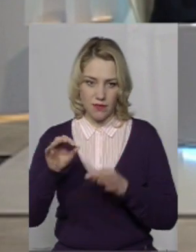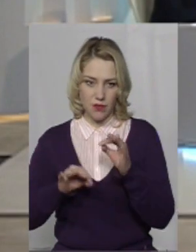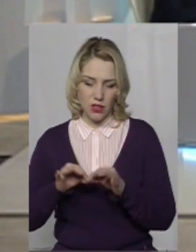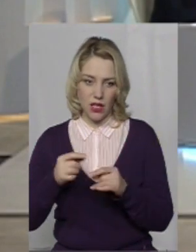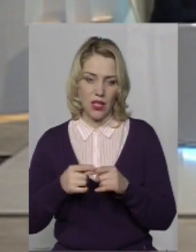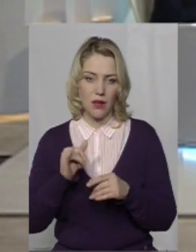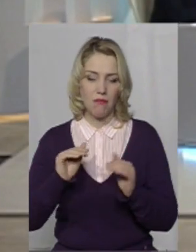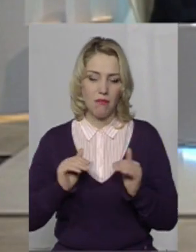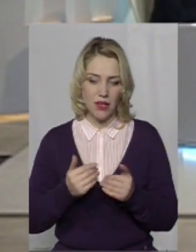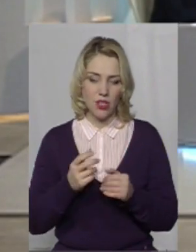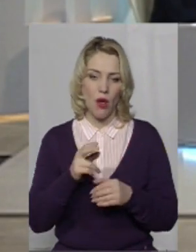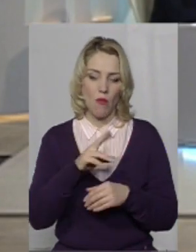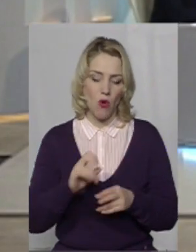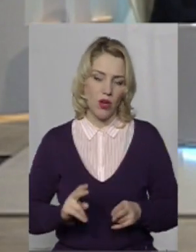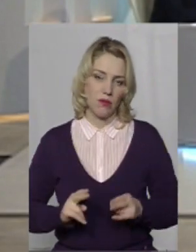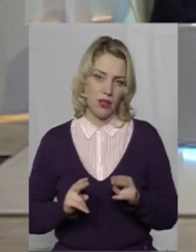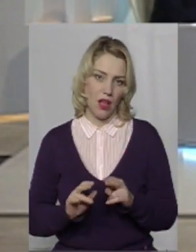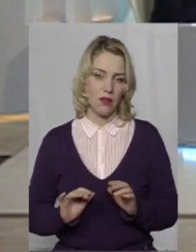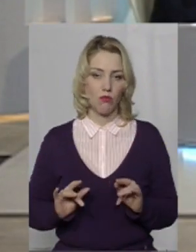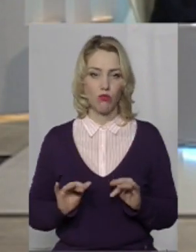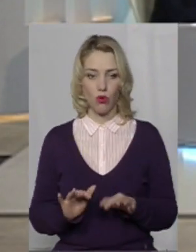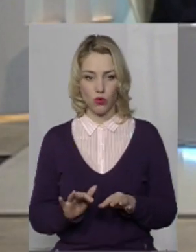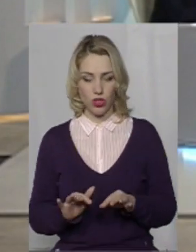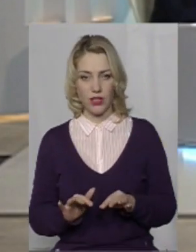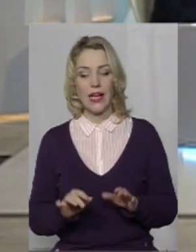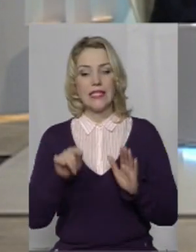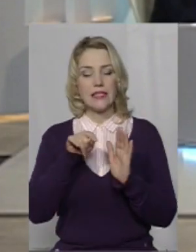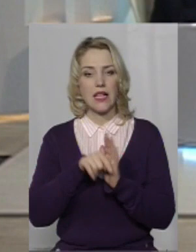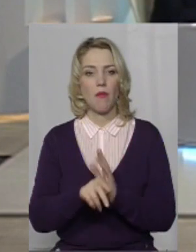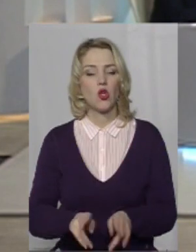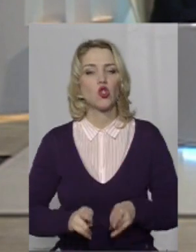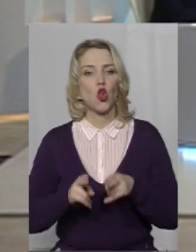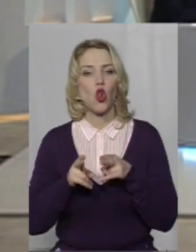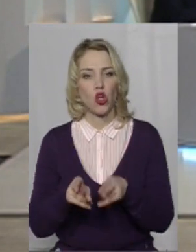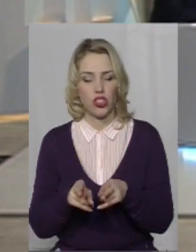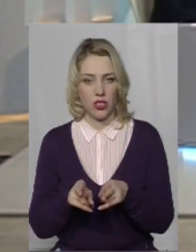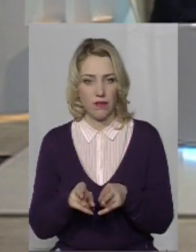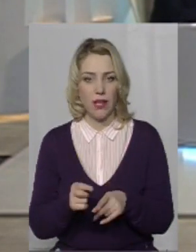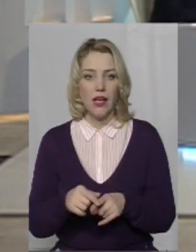Відповідно по скоєним кримінальним правопорушенням, саме злочинам. І